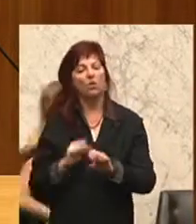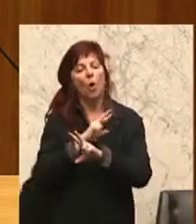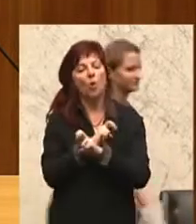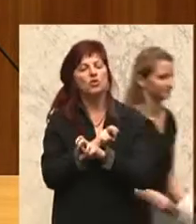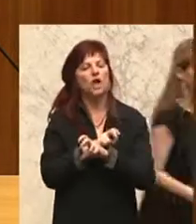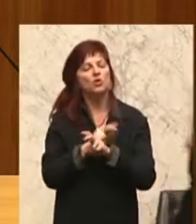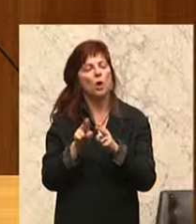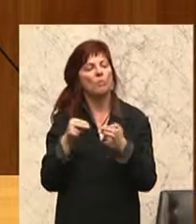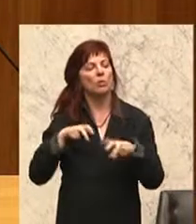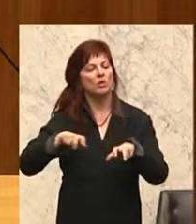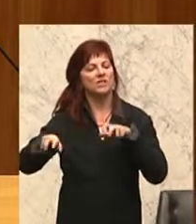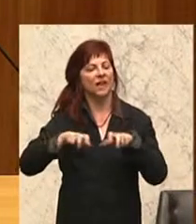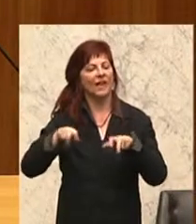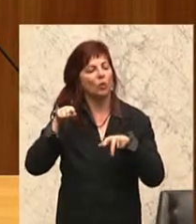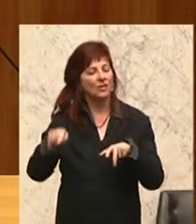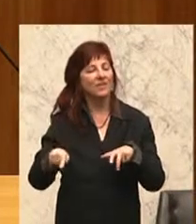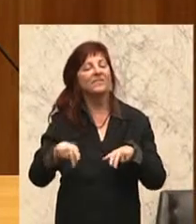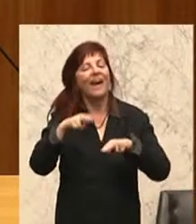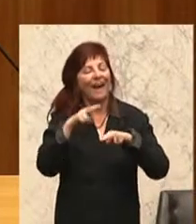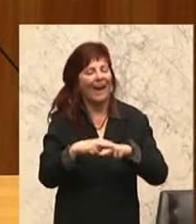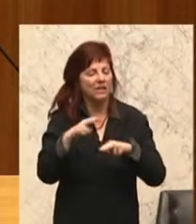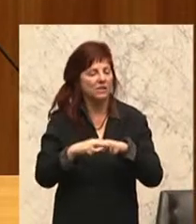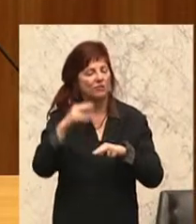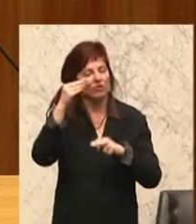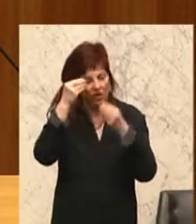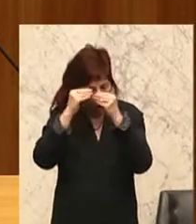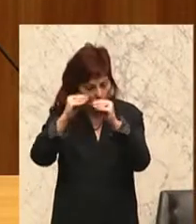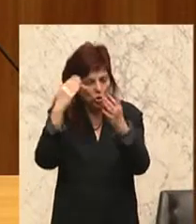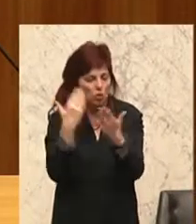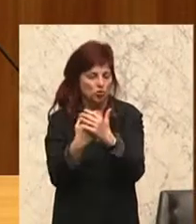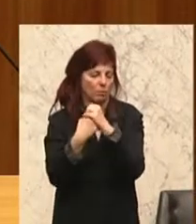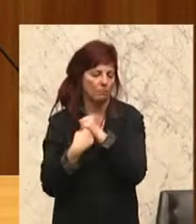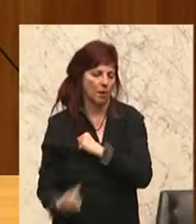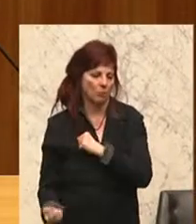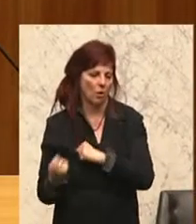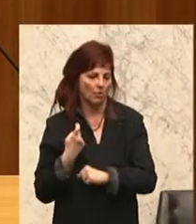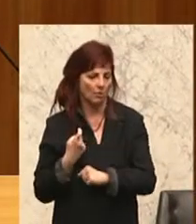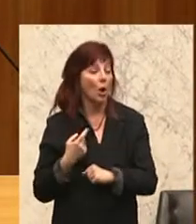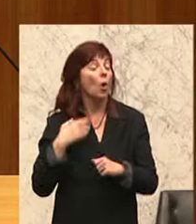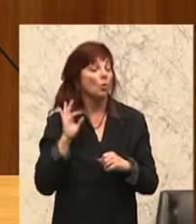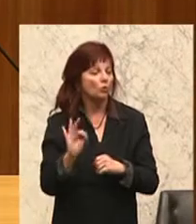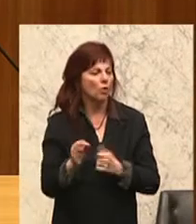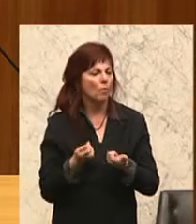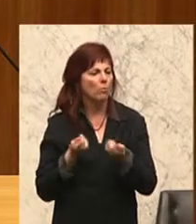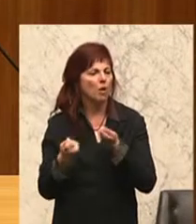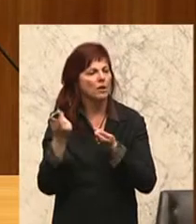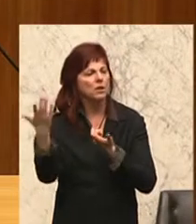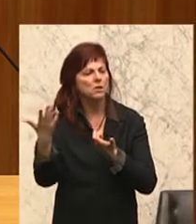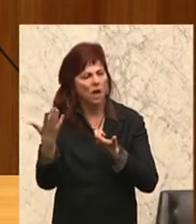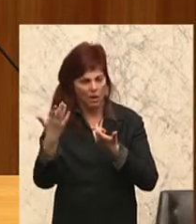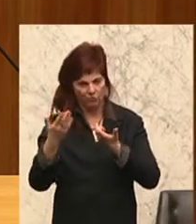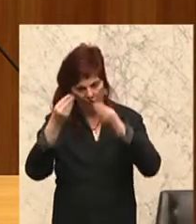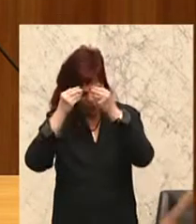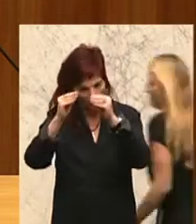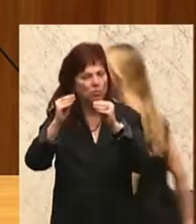wird dieser Restglaube auch noch untergraben. Und das ist für das Ansehen der Politik mehr als abträglich. Sehr geehrte Damen und Herren, Sie